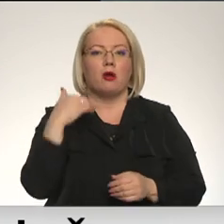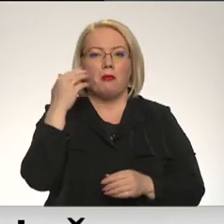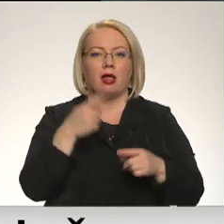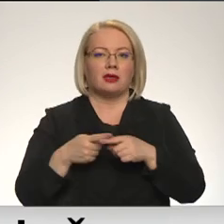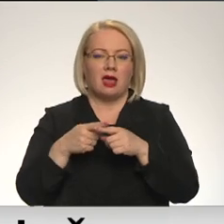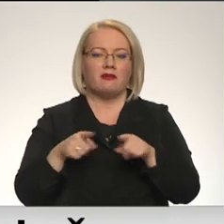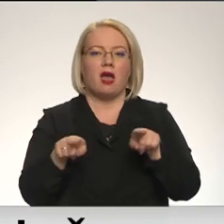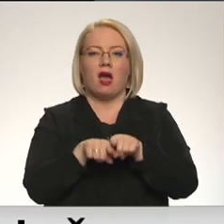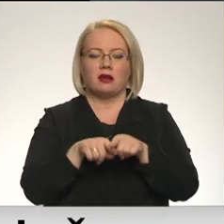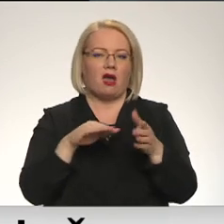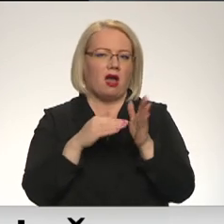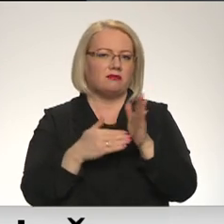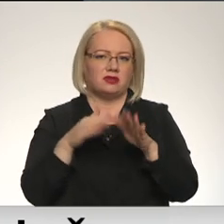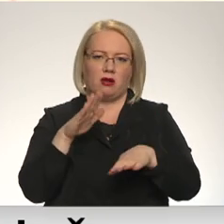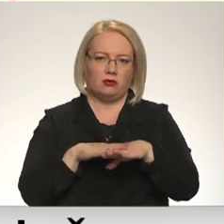noteikti apstākļu dēļ.